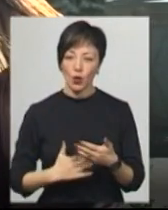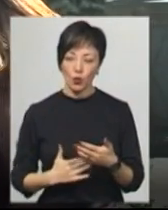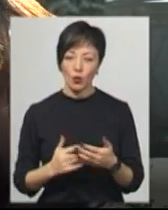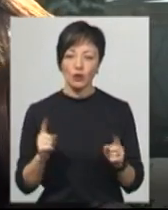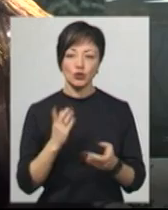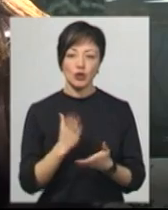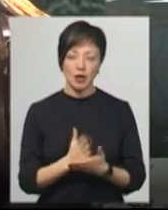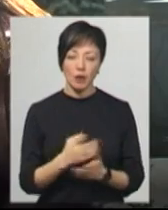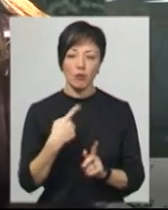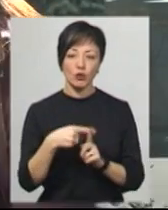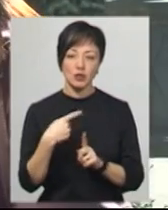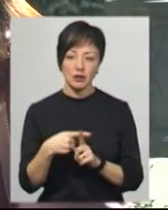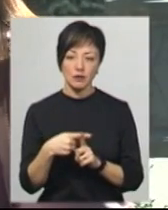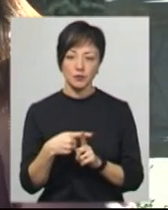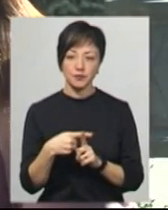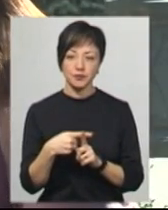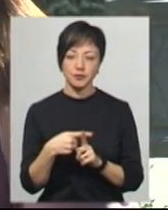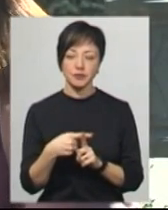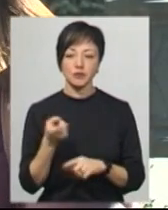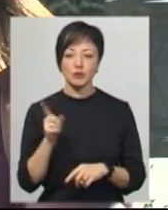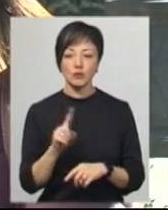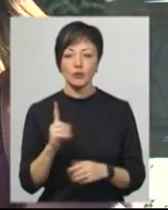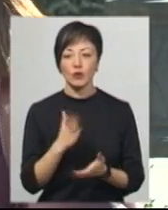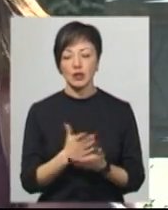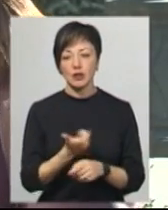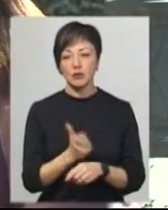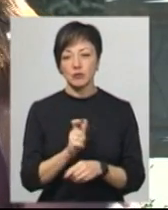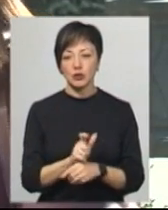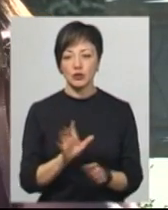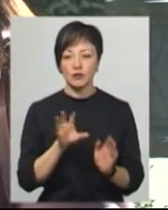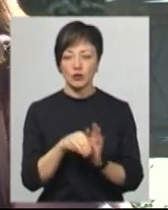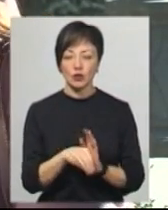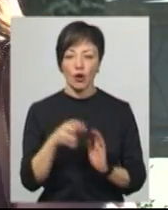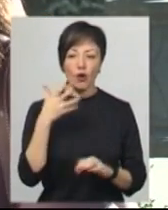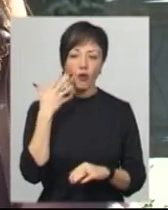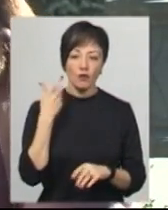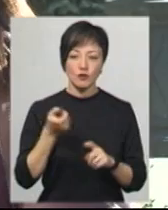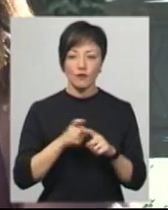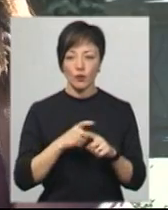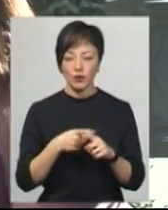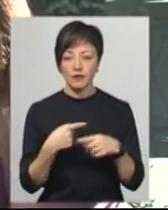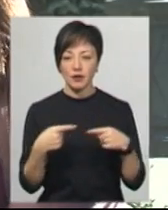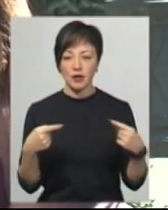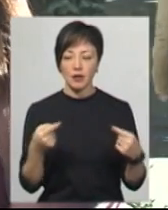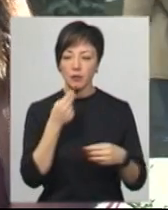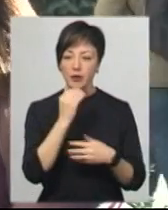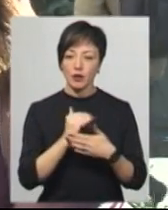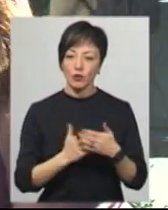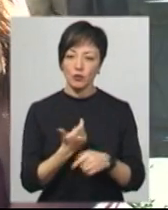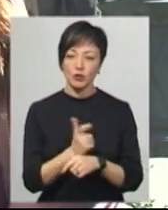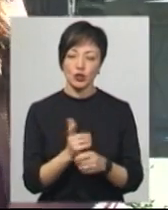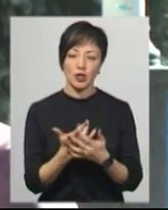що є позитивно, тому що є більше включено овочів, фруктів, і меню є більше